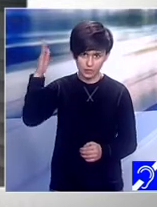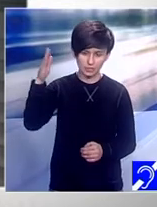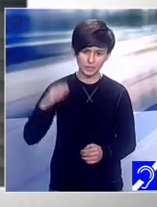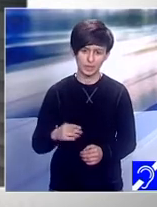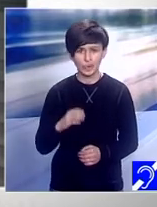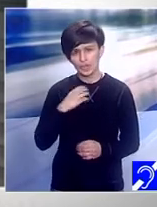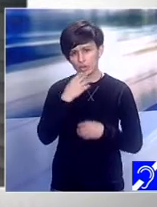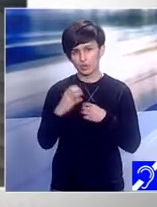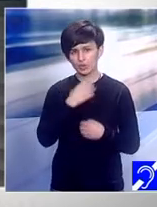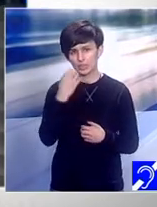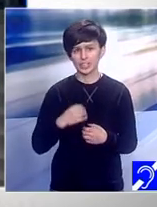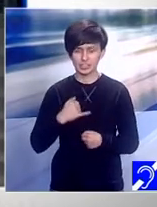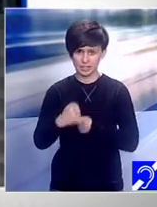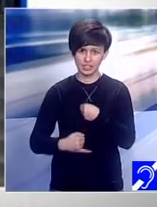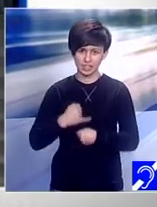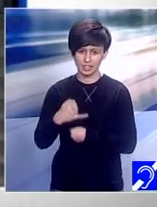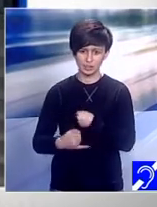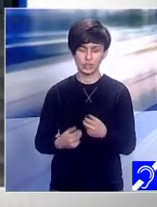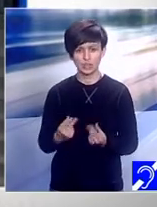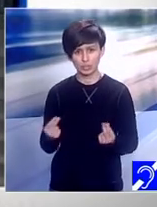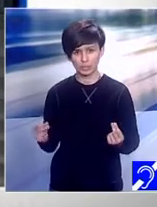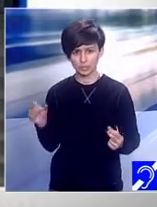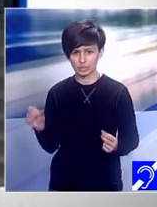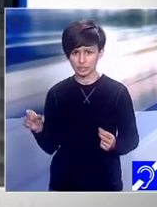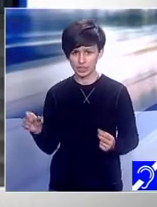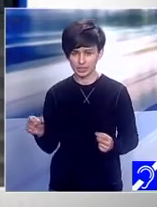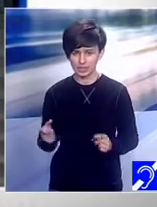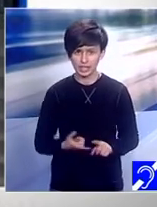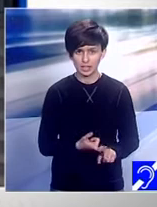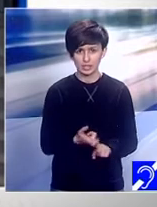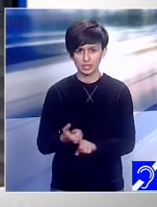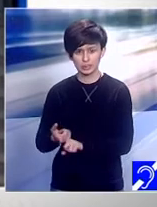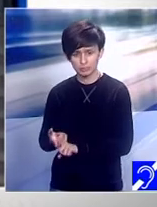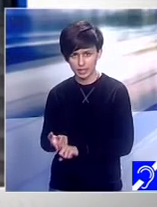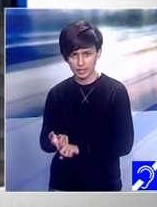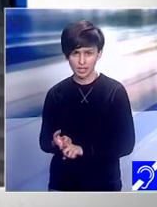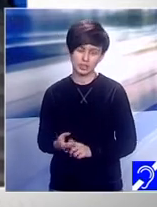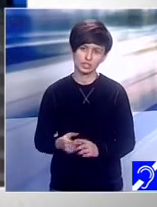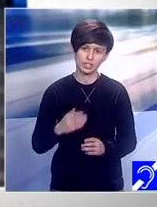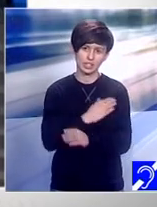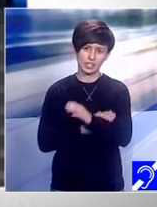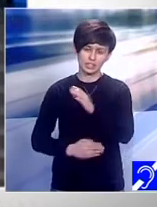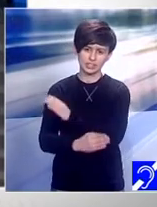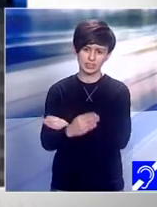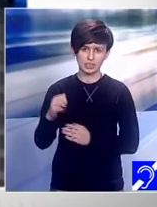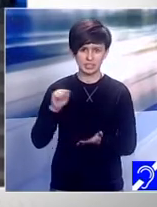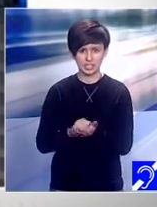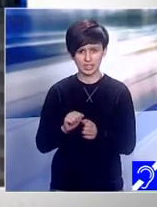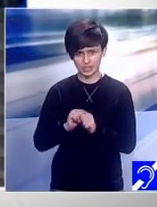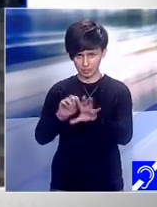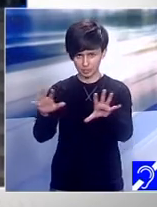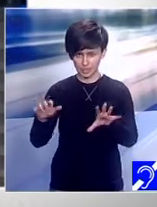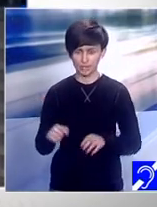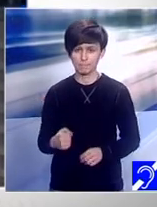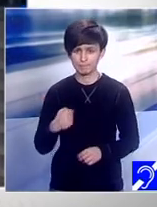atinge mai multe subiecte, unul dintre ele fiind dizabilitatea reflectată în media, în presa din România. Eu m-am bucurat atât